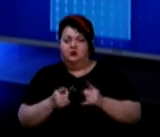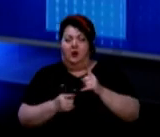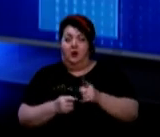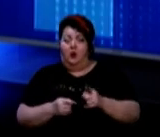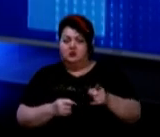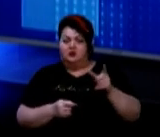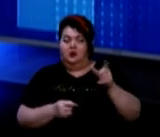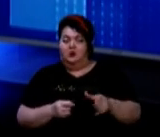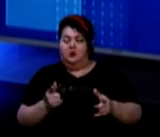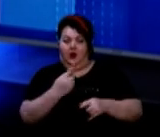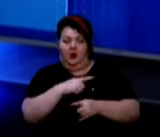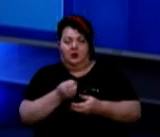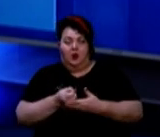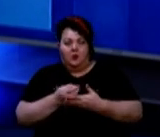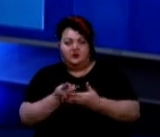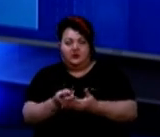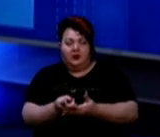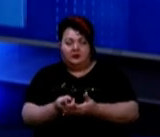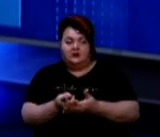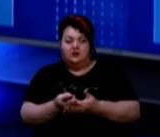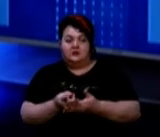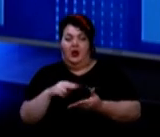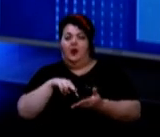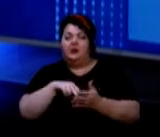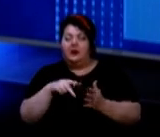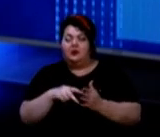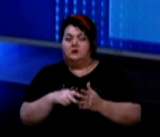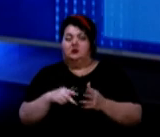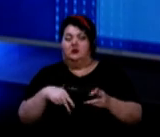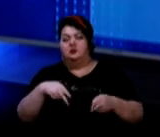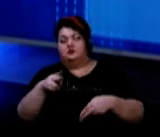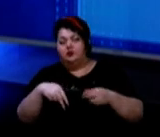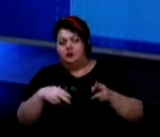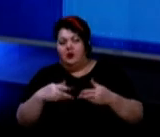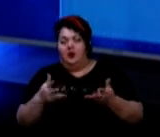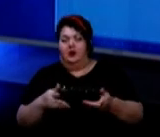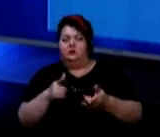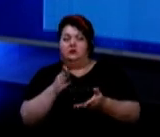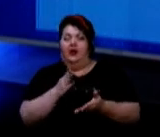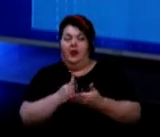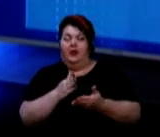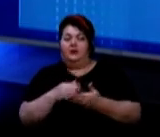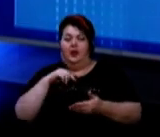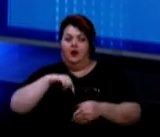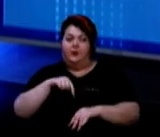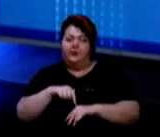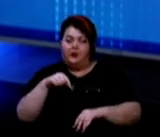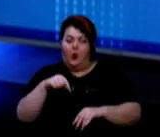проходить госпіталізацію, планується на планову госпіталізацію, чи в неї є прояви